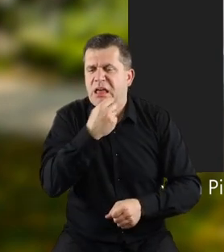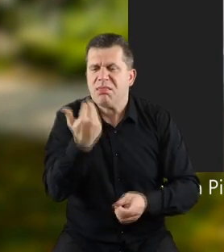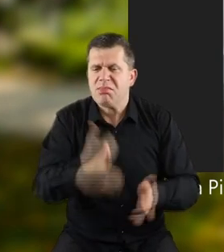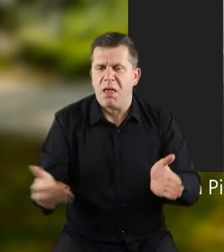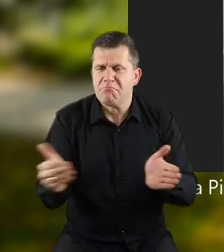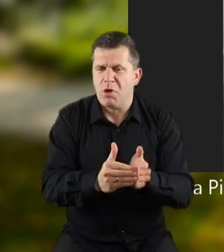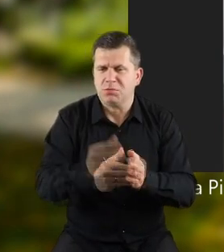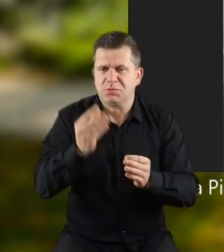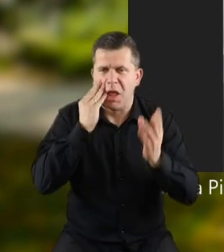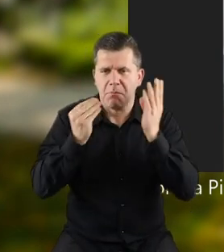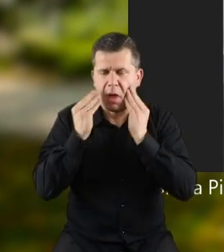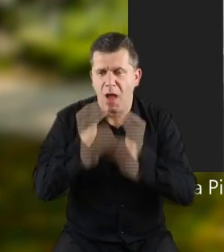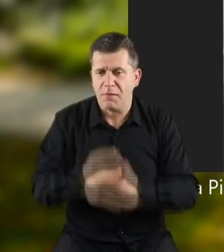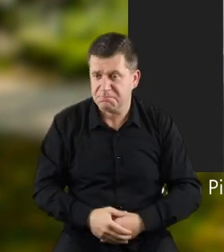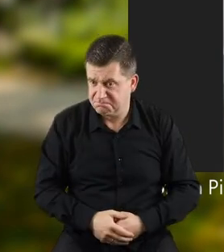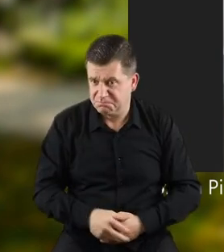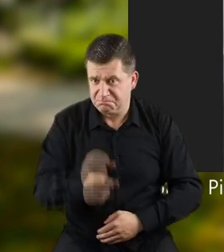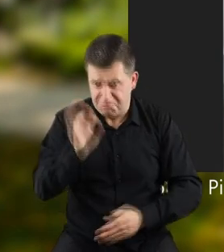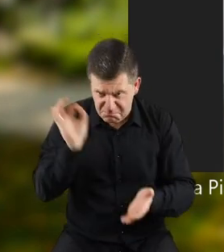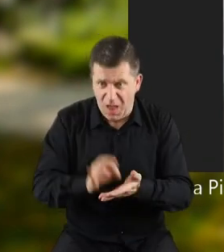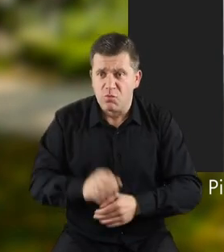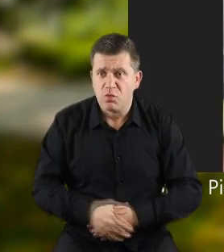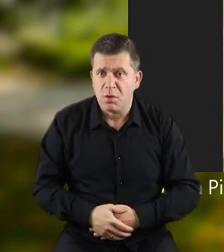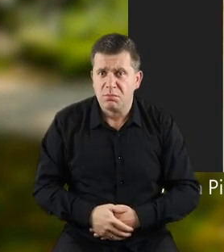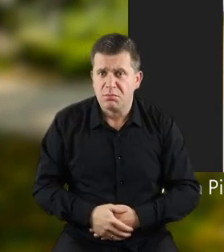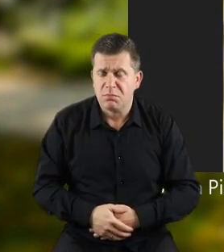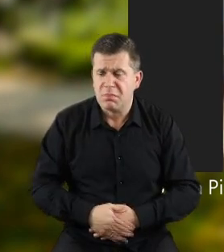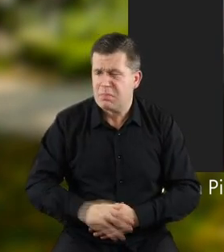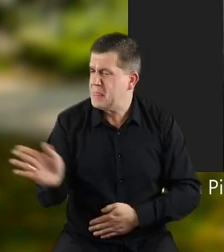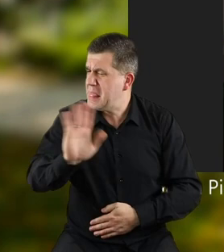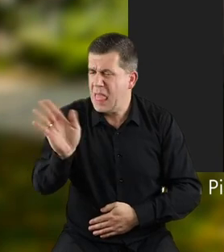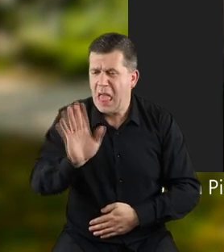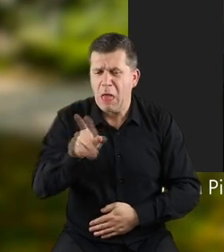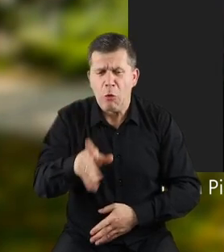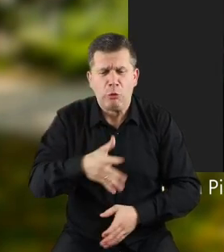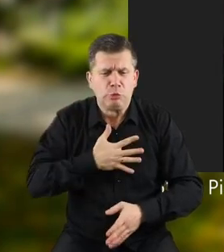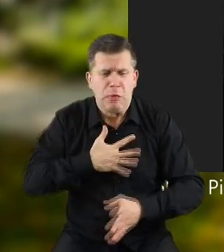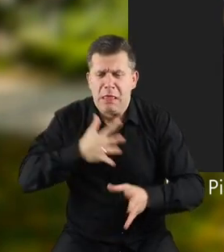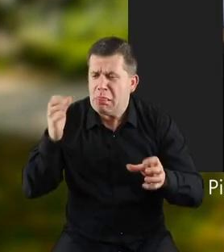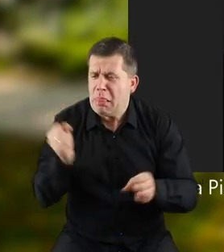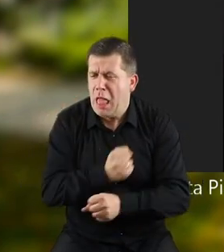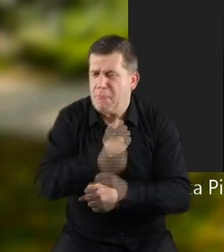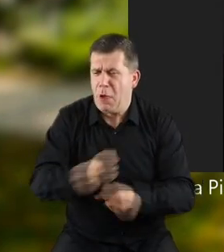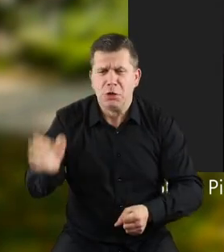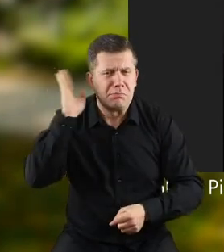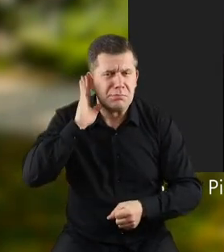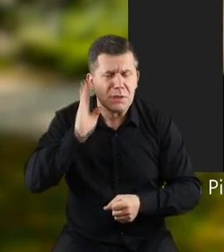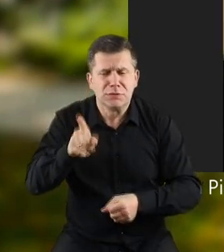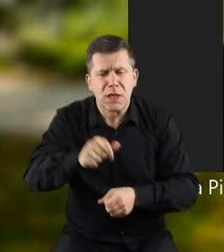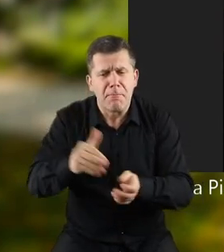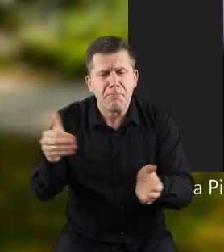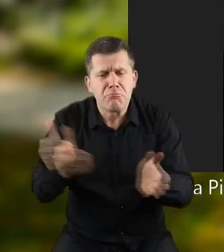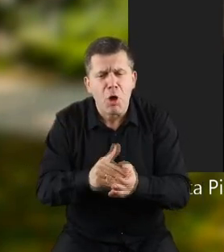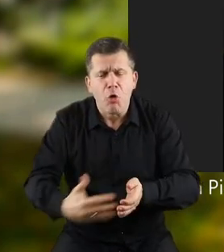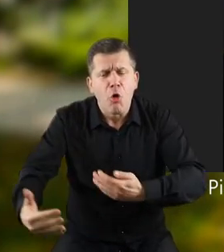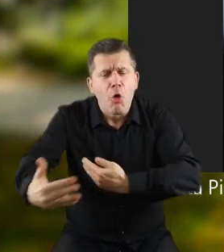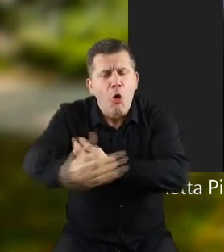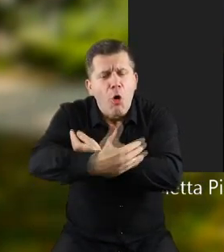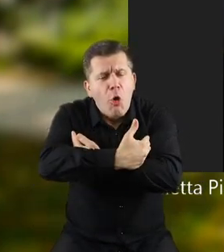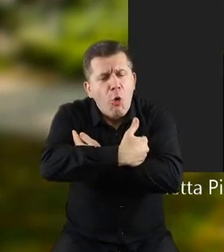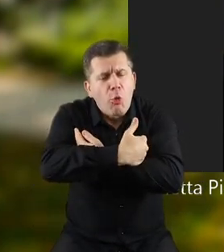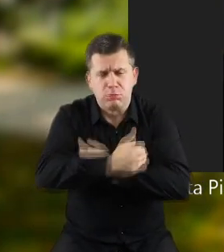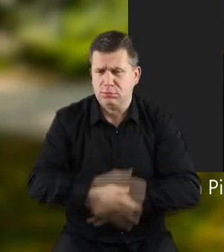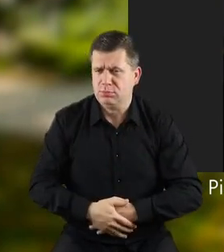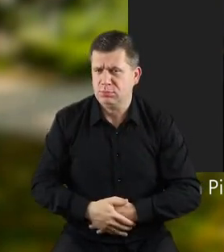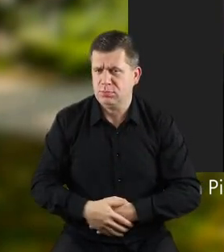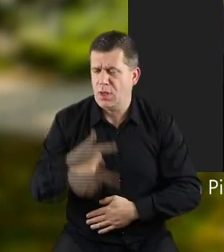starymi zabawkami. Ale czy na pewno? Nie, nie, to niemożliwe. Misio są po to, żeby je kochano